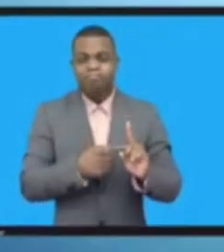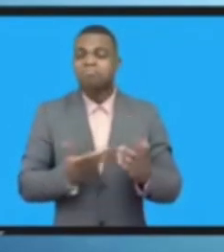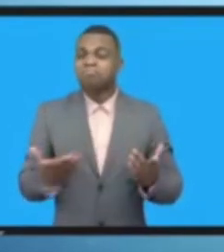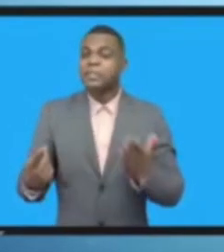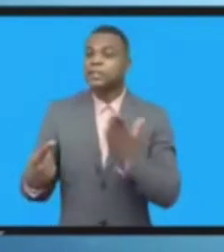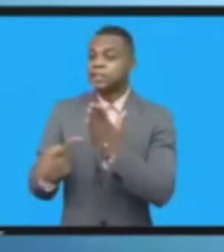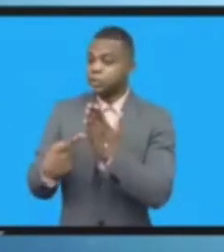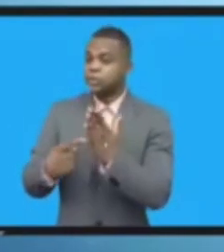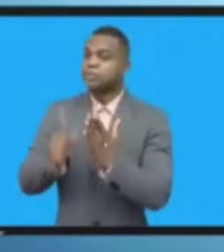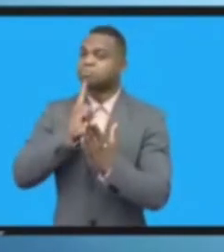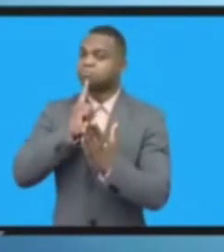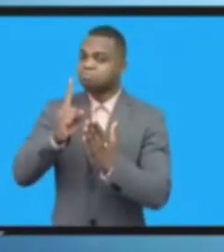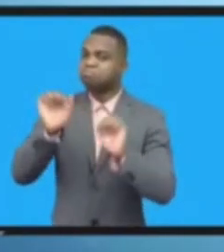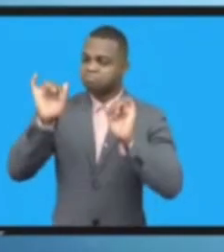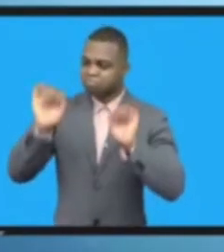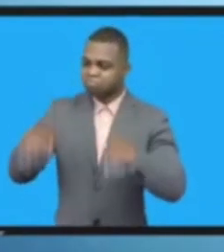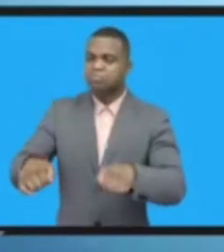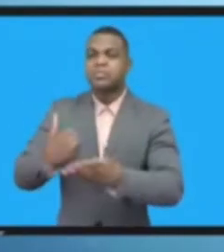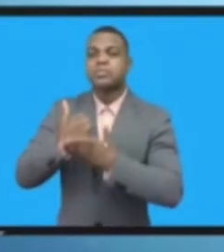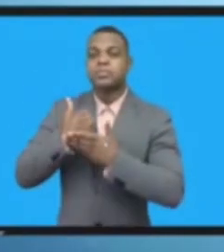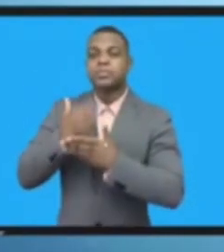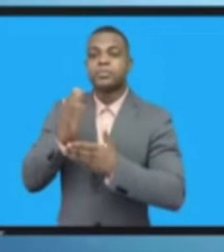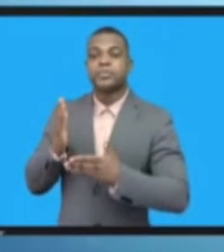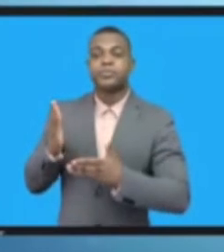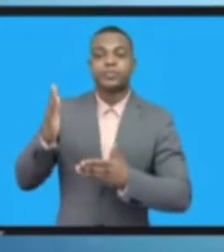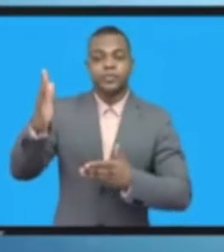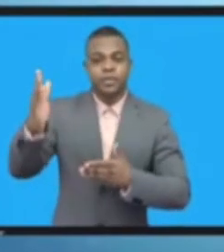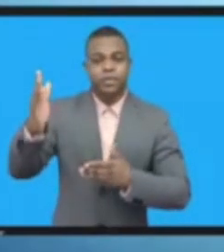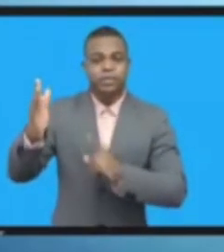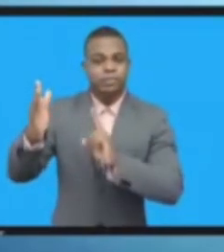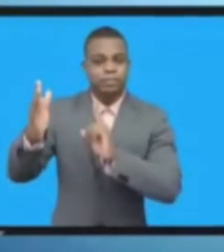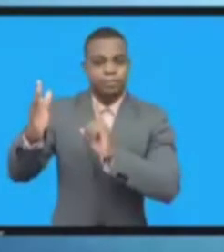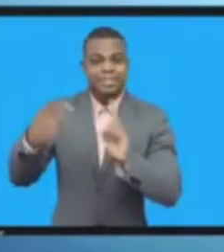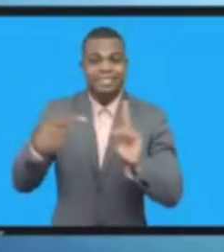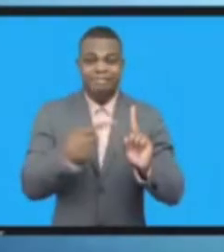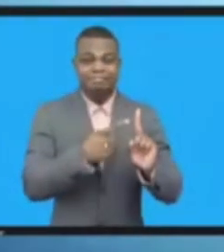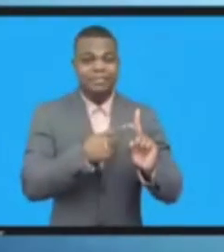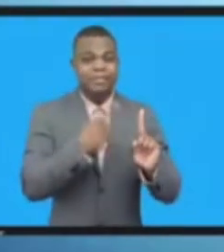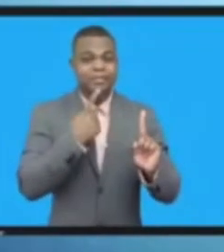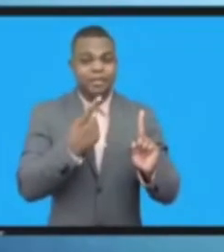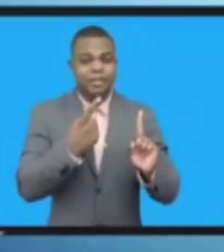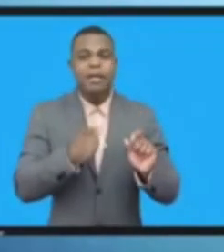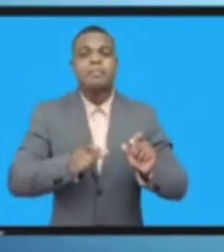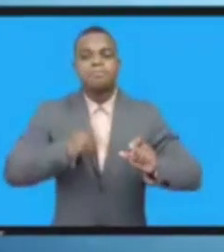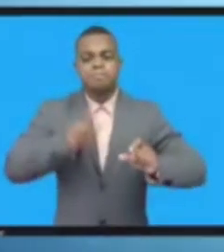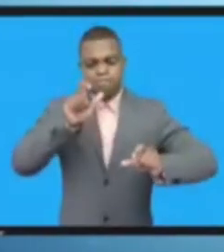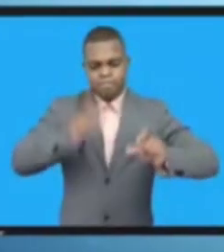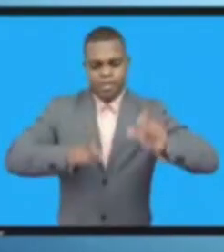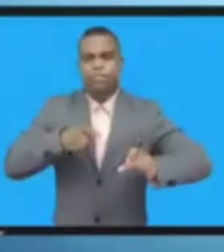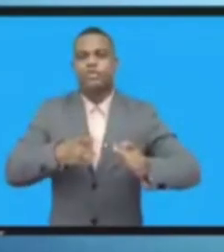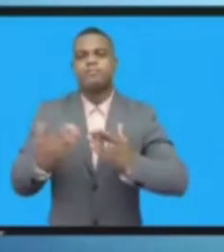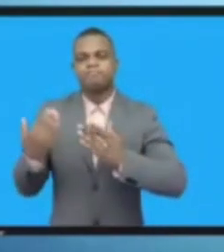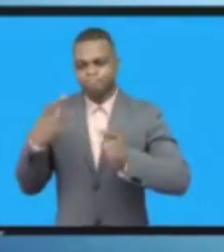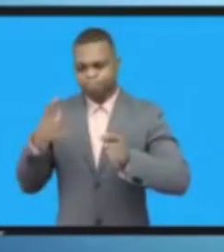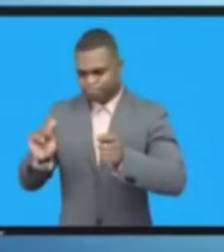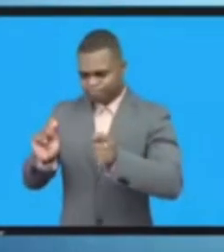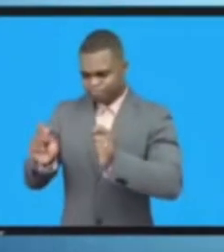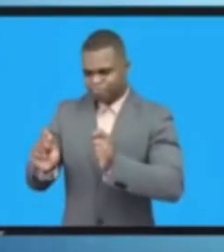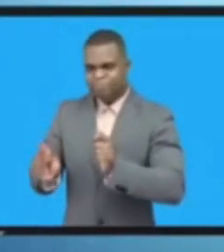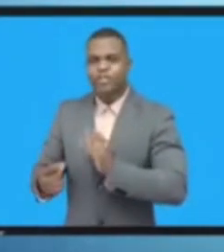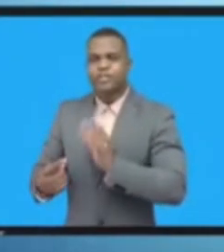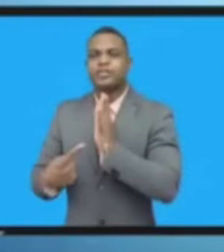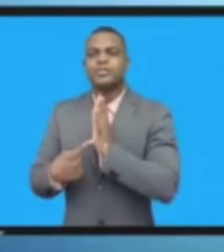هم الذين يشكلون العالم والمستقبل وعليهم أن يقرروا بأنفسهم نحن المجتمع الدولي